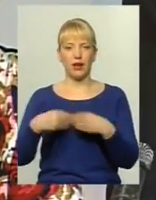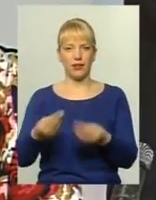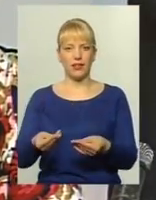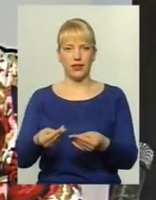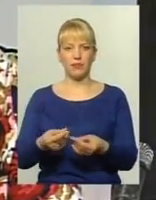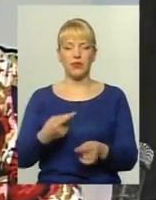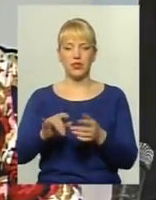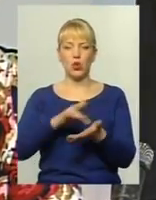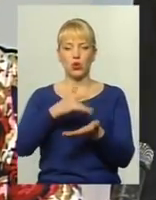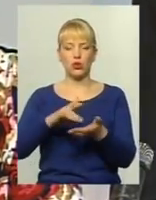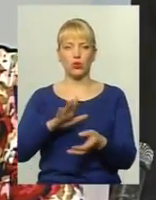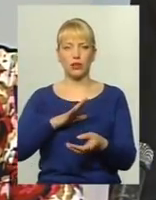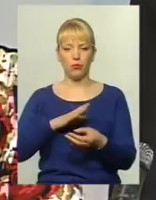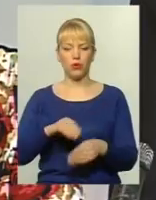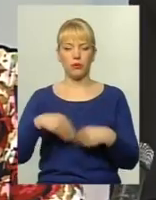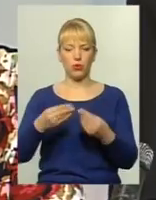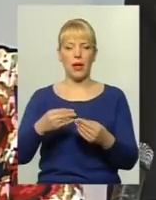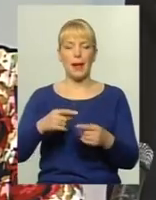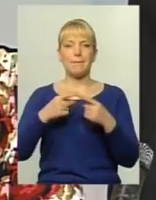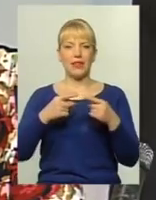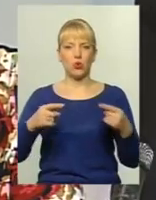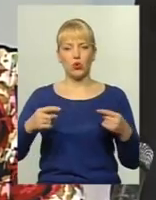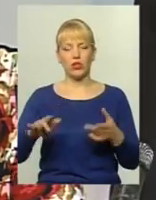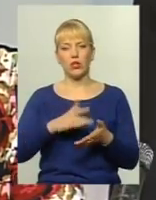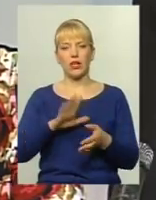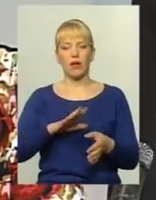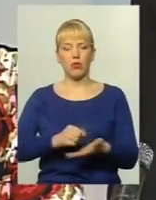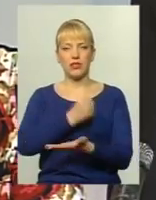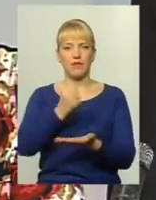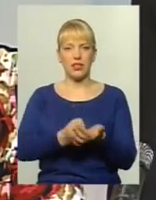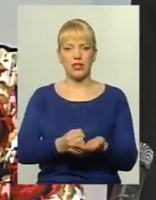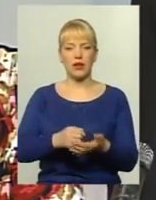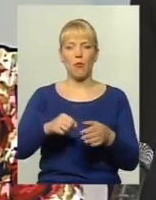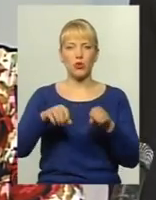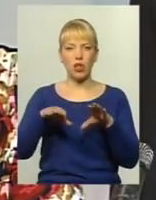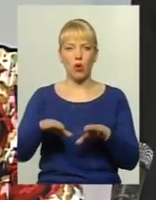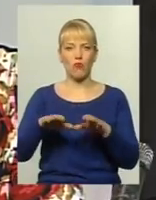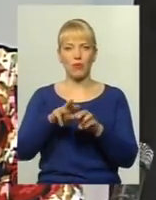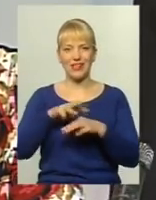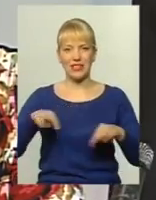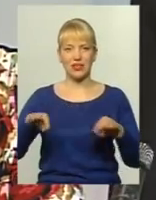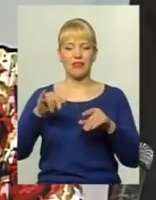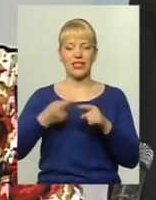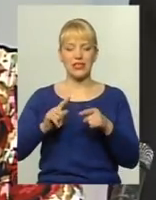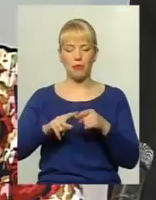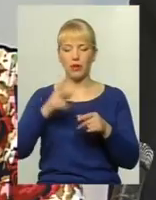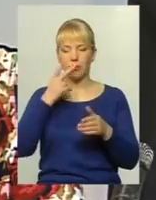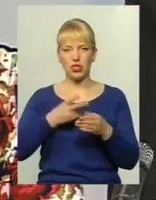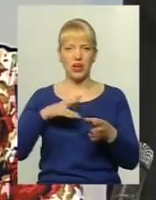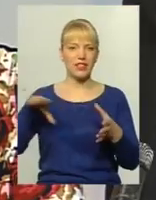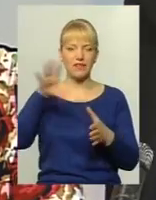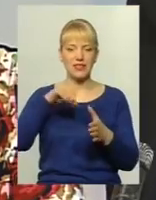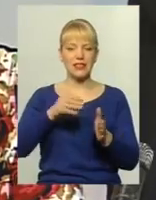відповідно до методіки розрахунків, яка затверджена постановою Кабінету міністрів Дана методіка повністю передбачає всі